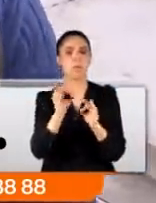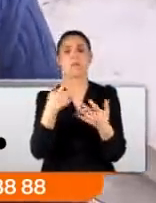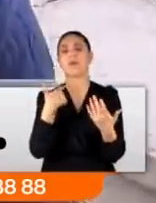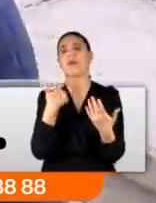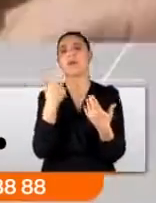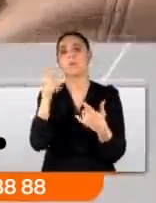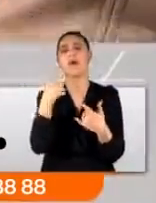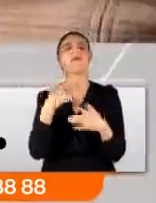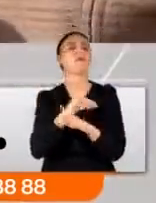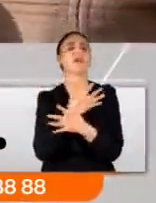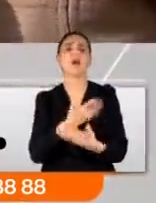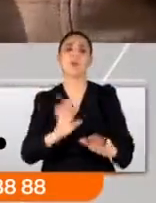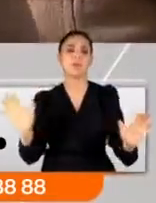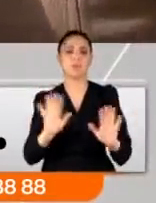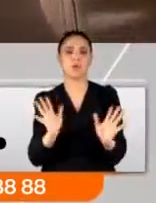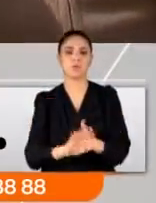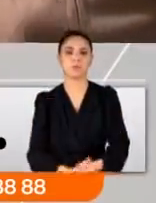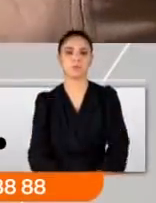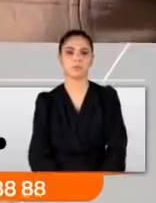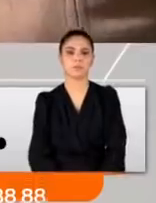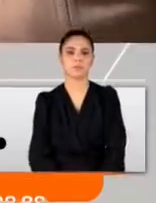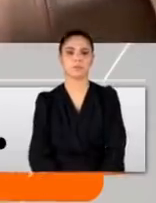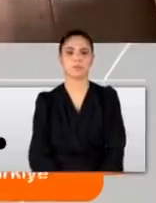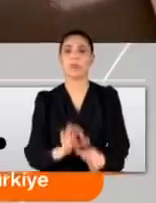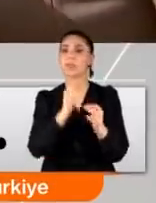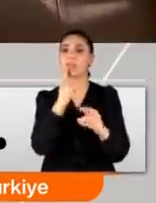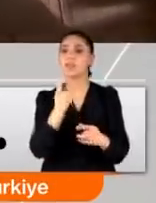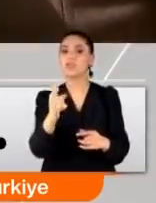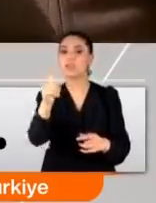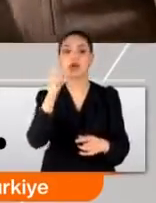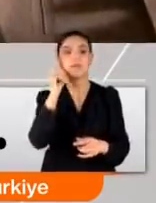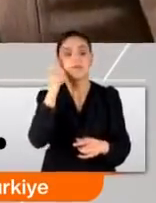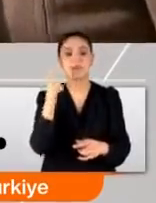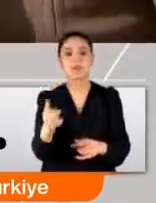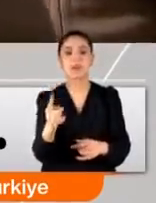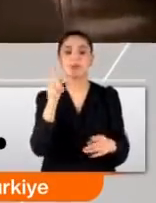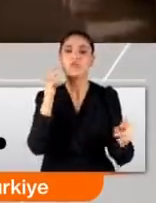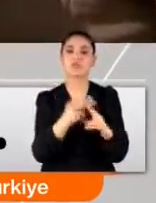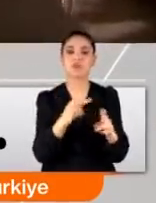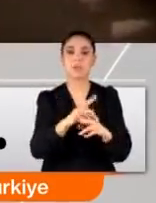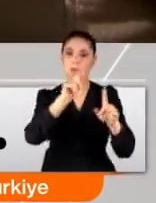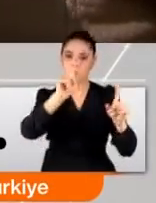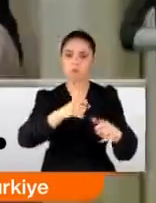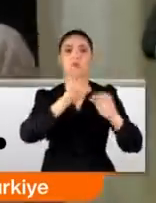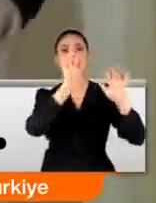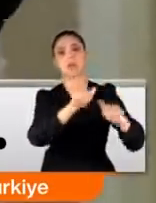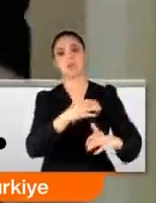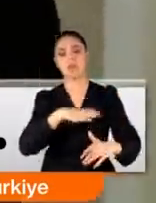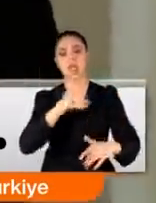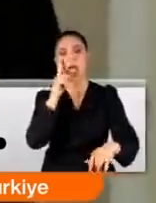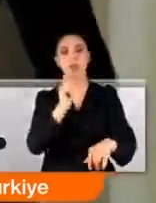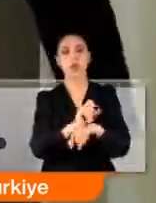ben o üçlere karşıyım. Aaa ne diyeceksiniz bu işe? Valla bir an önce bulunsun yakalansın.